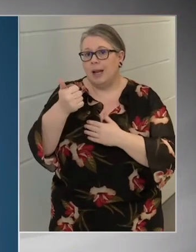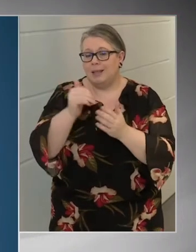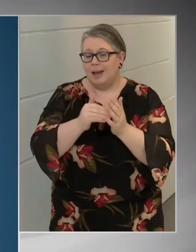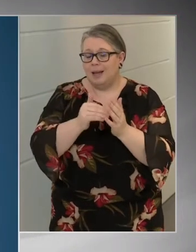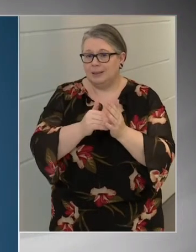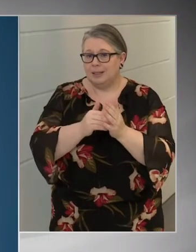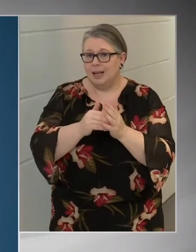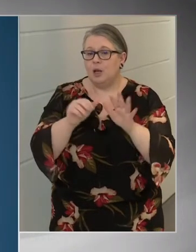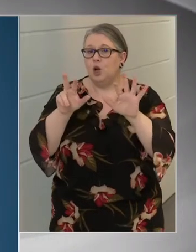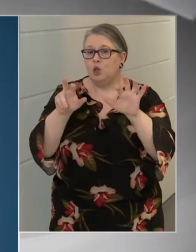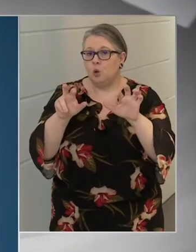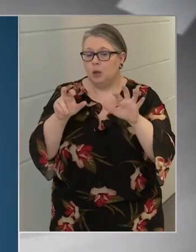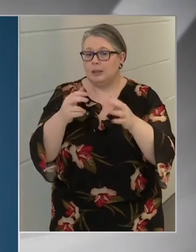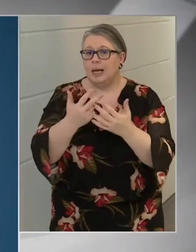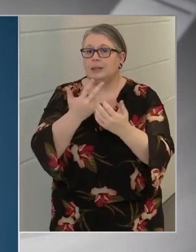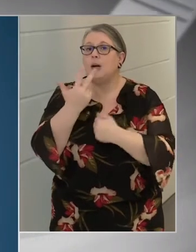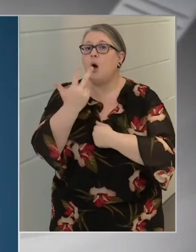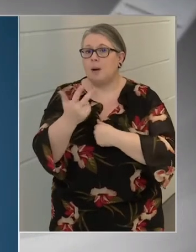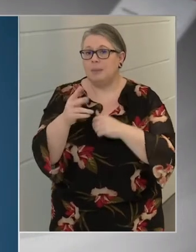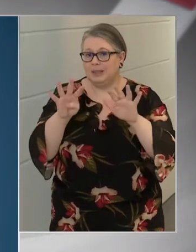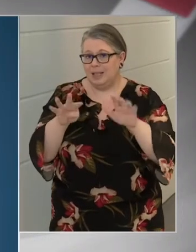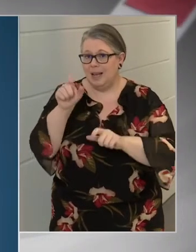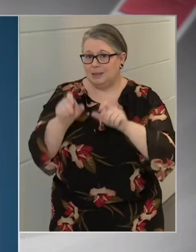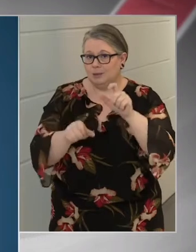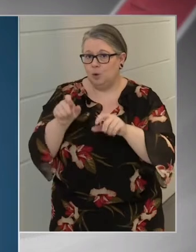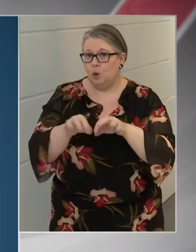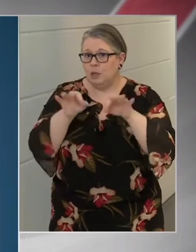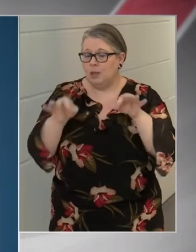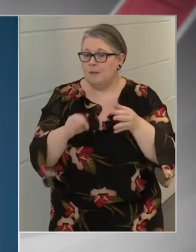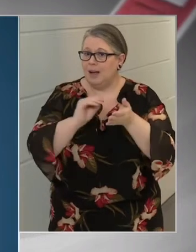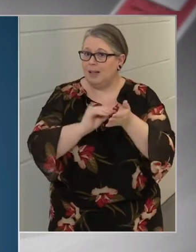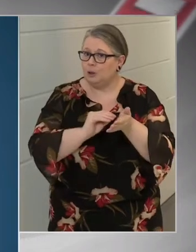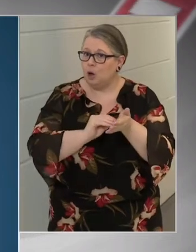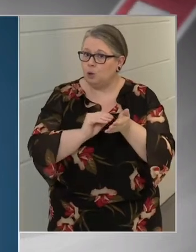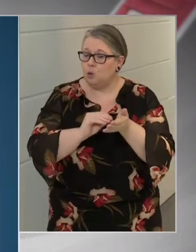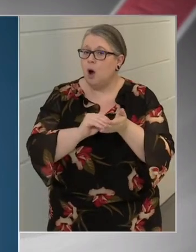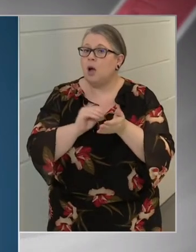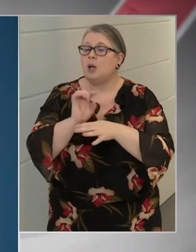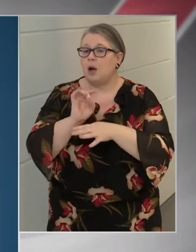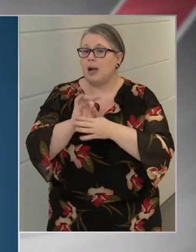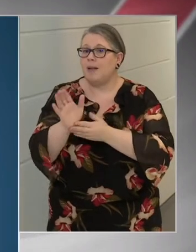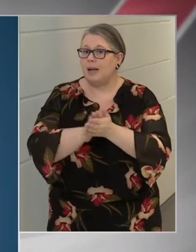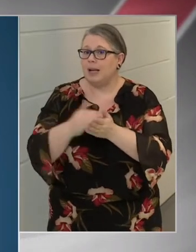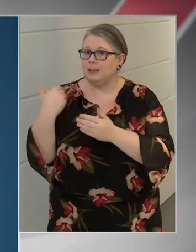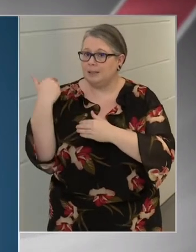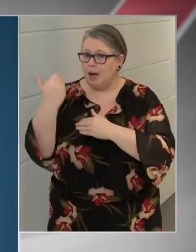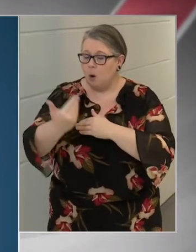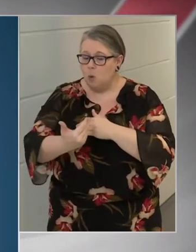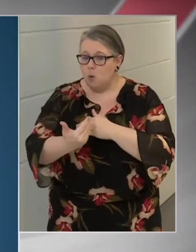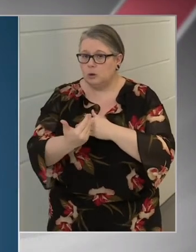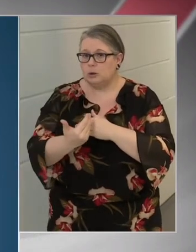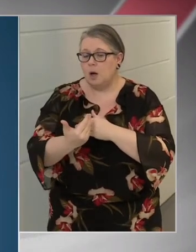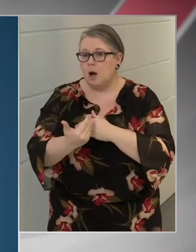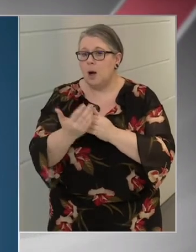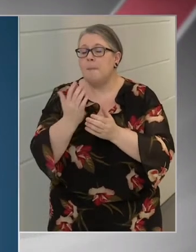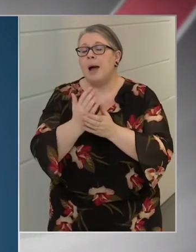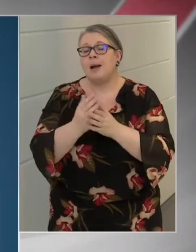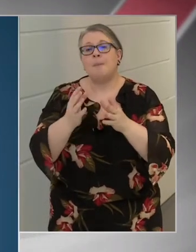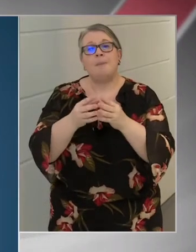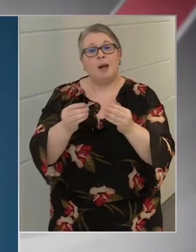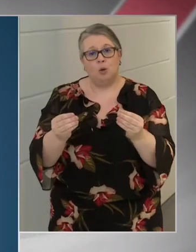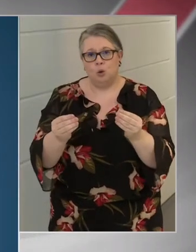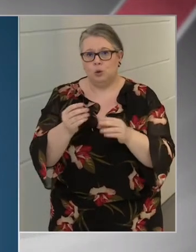.839 főt tartunk nyilván, aki a járvány kezdete óta felépült a